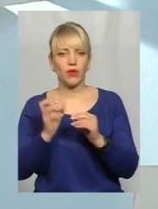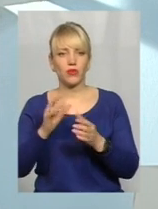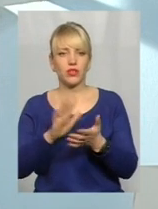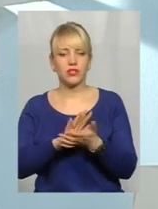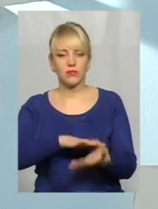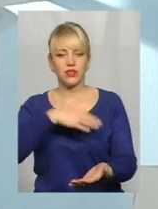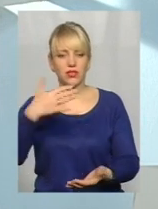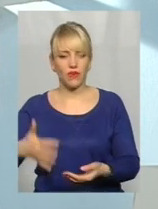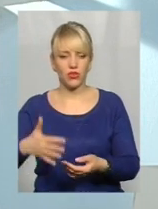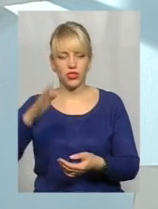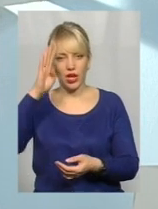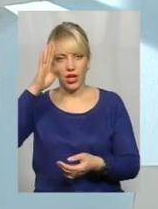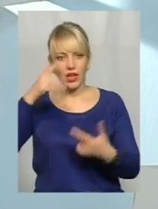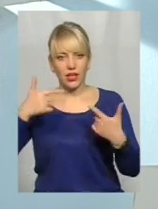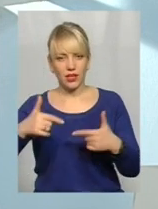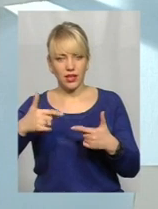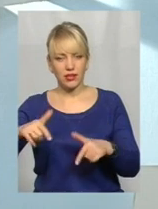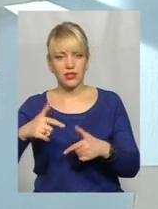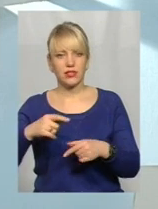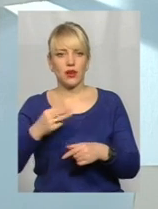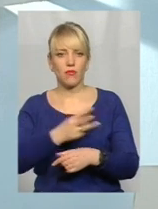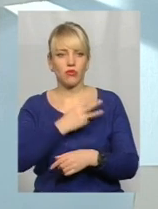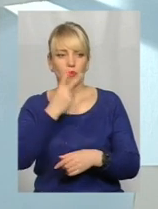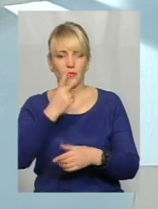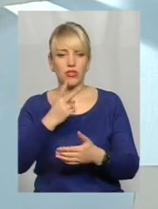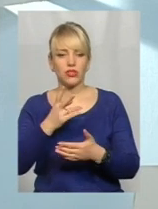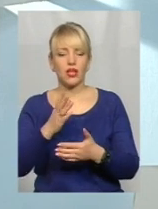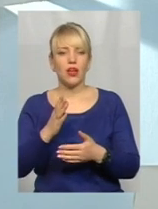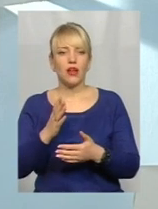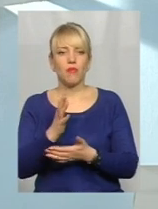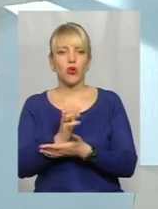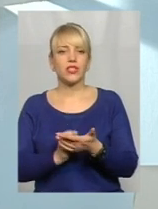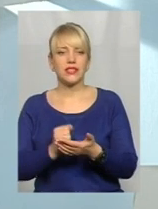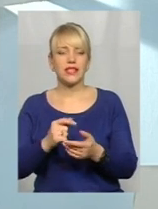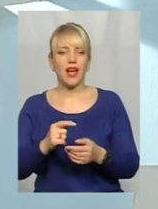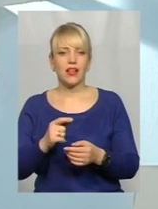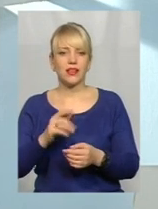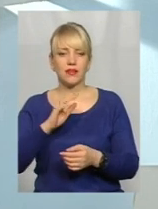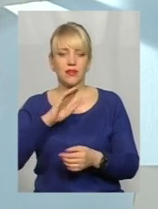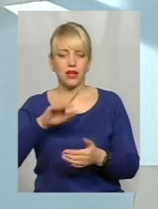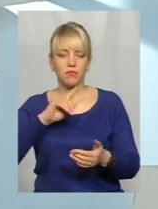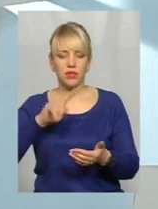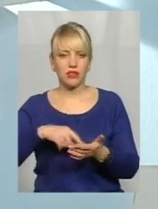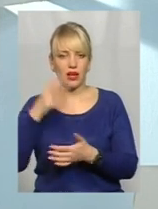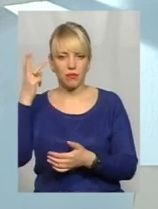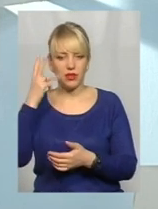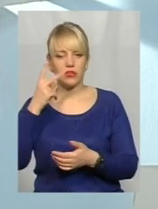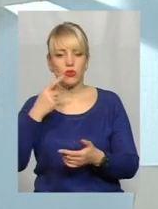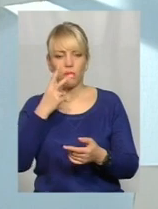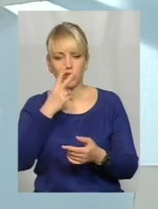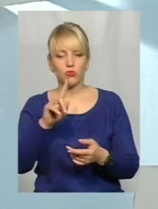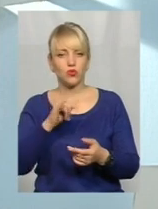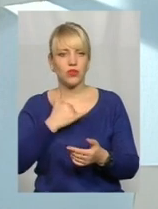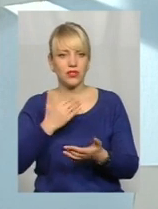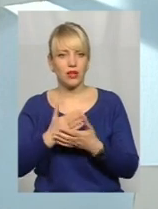Гість дуже мотивований приїхати, побачити потенціал міста Хмельницького, тому що в нас ця проблема існує, так ми бачимо. І він буде